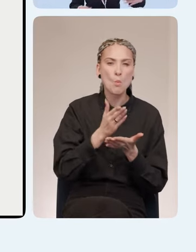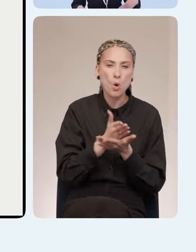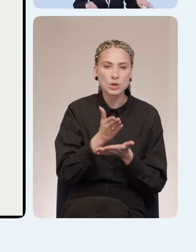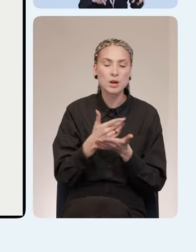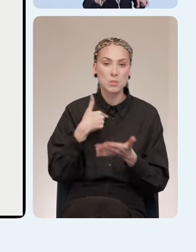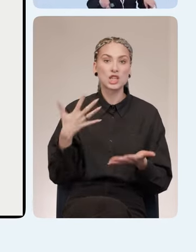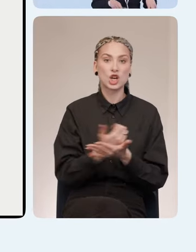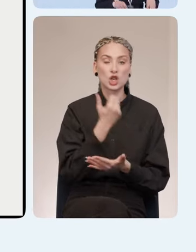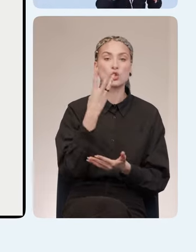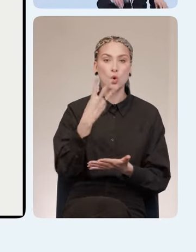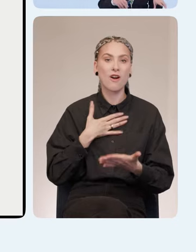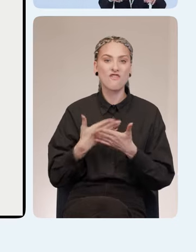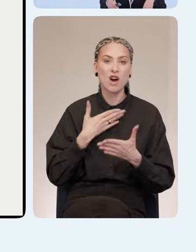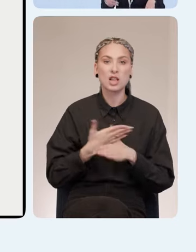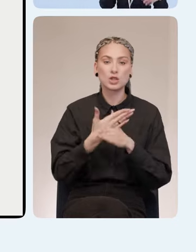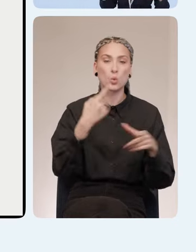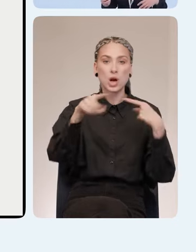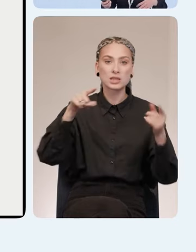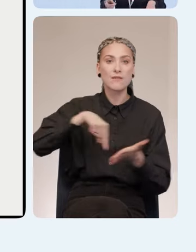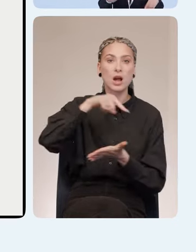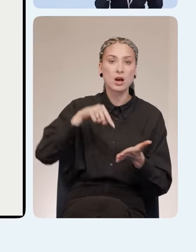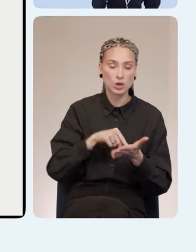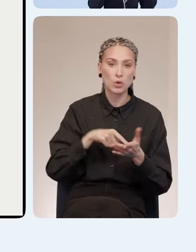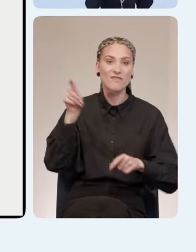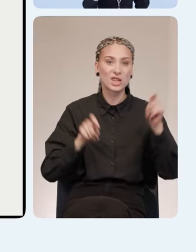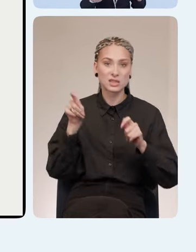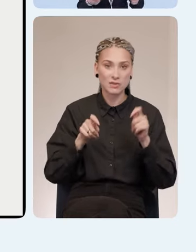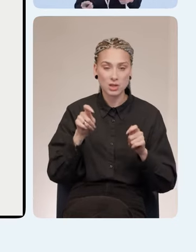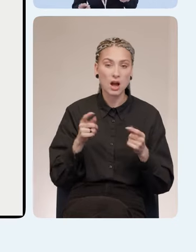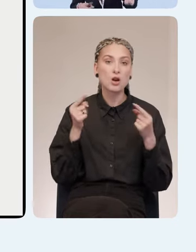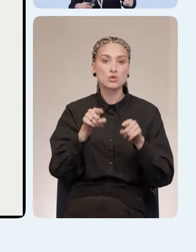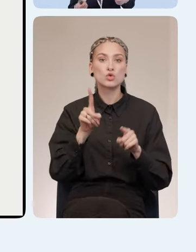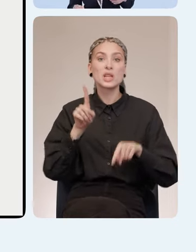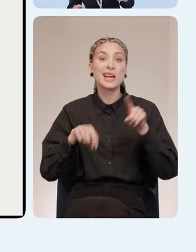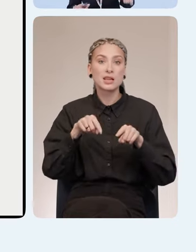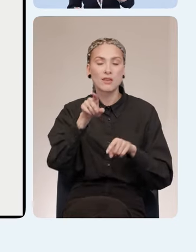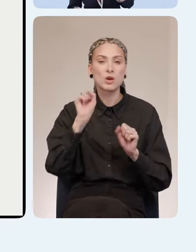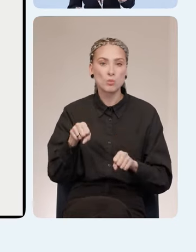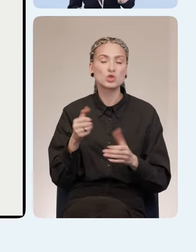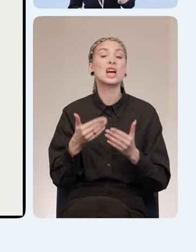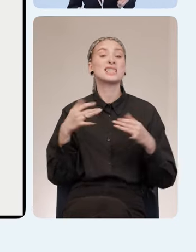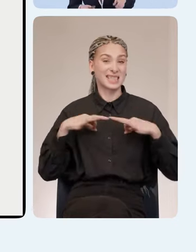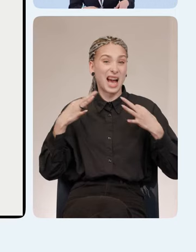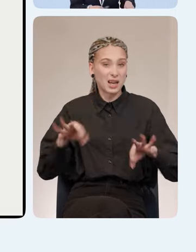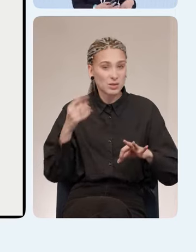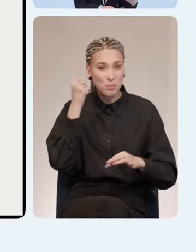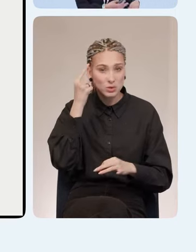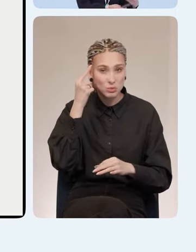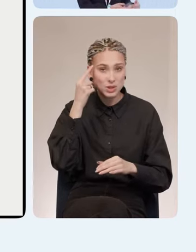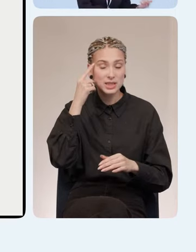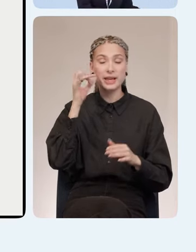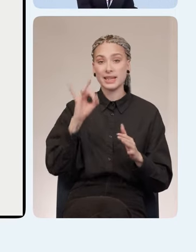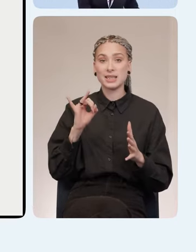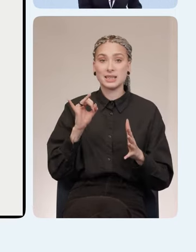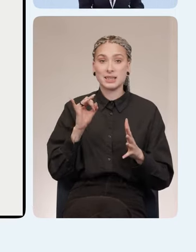-трех волонтеров в каждом из городов проведения фестиваля. Фишка в том, что некоторые вещи вы можете предусмотреть заранее и подложить соломку